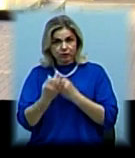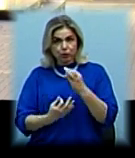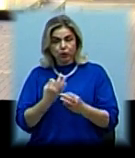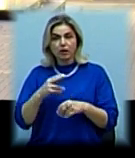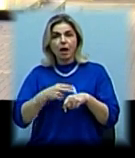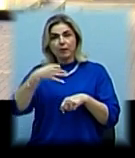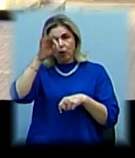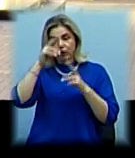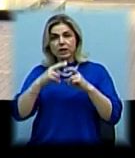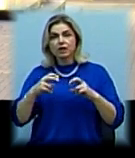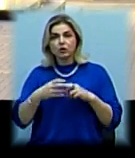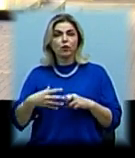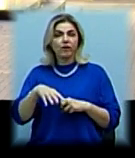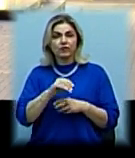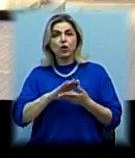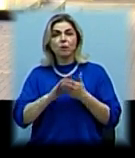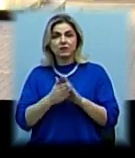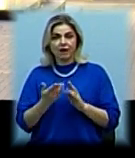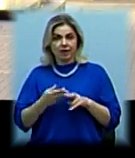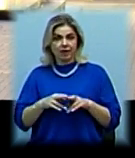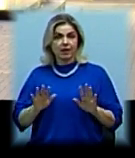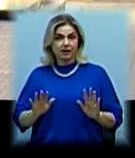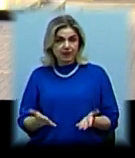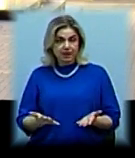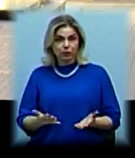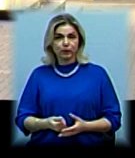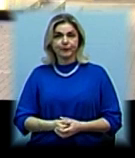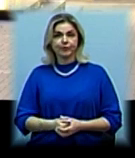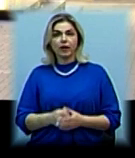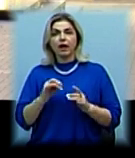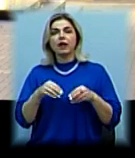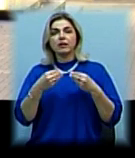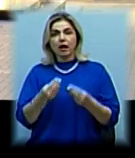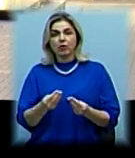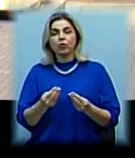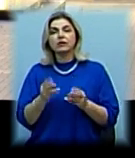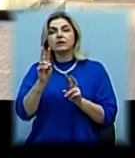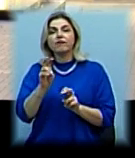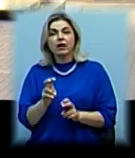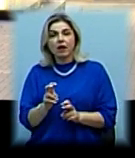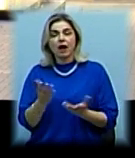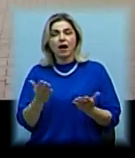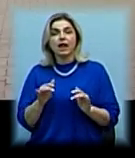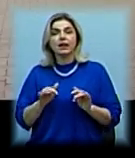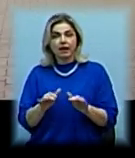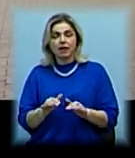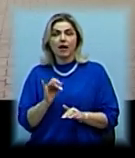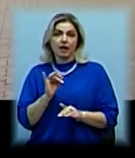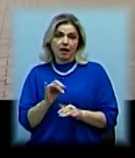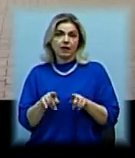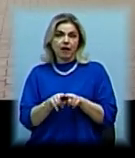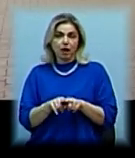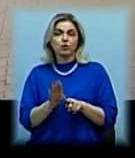з'ясовують усі обставини даного інциденту, надається кваліфікація діям вказаних осіб. Також